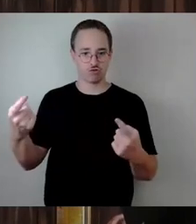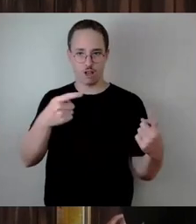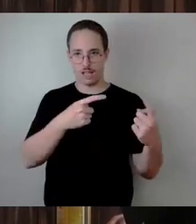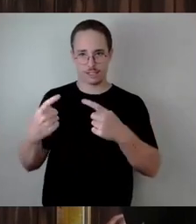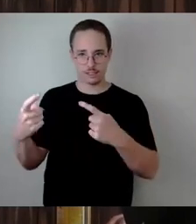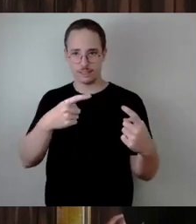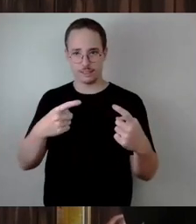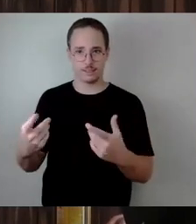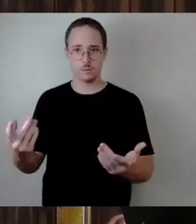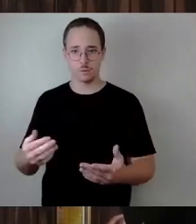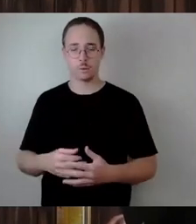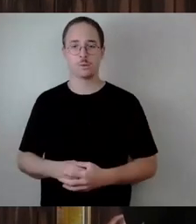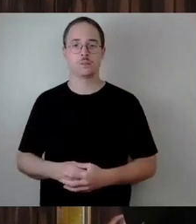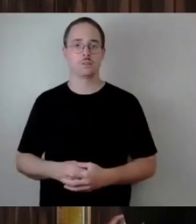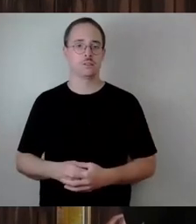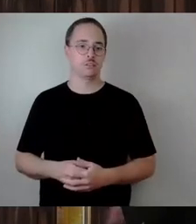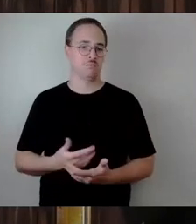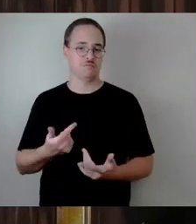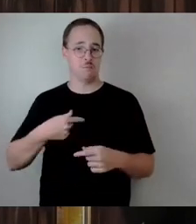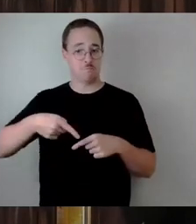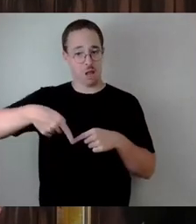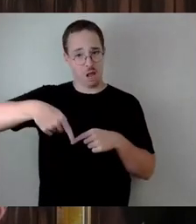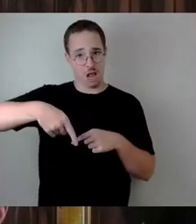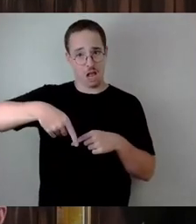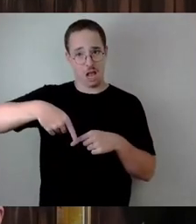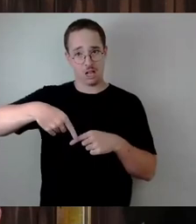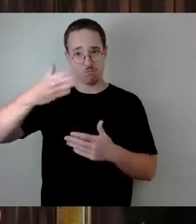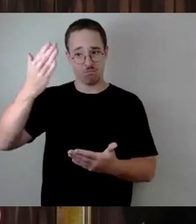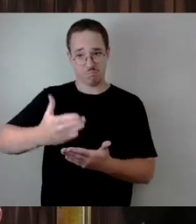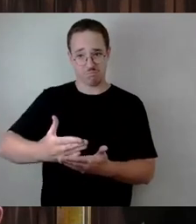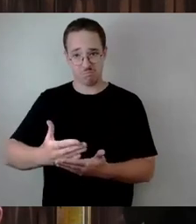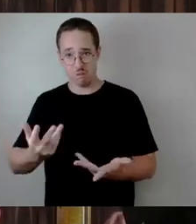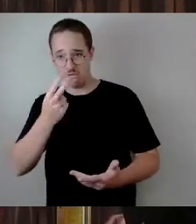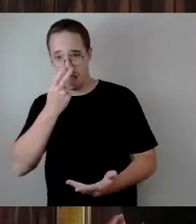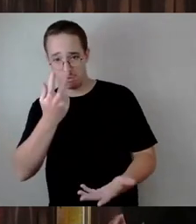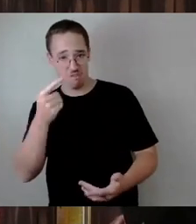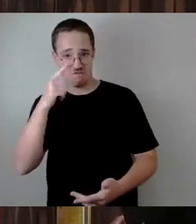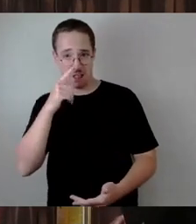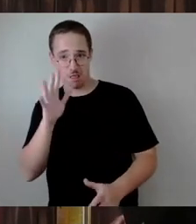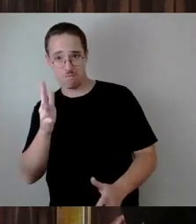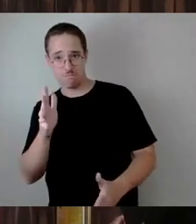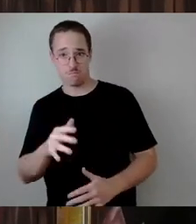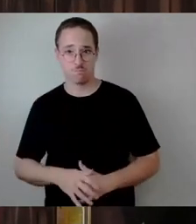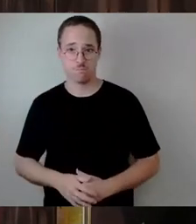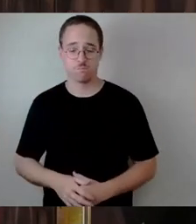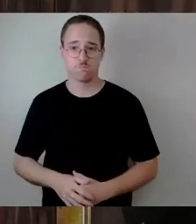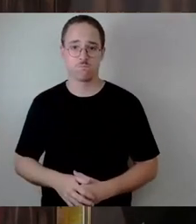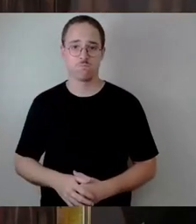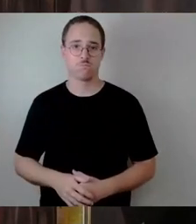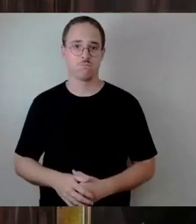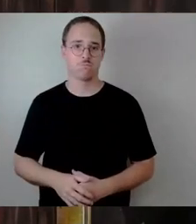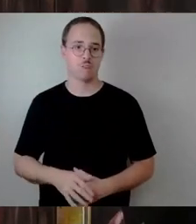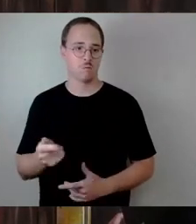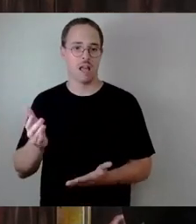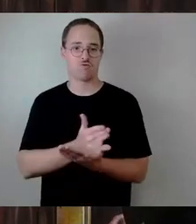beziehungsweise gibt es irgendwelche Möglichkeiten, diesen Vergabestreit oder die Entscheidung